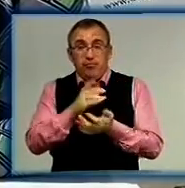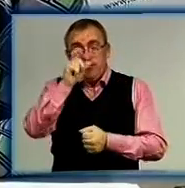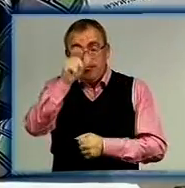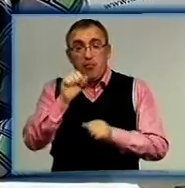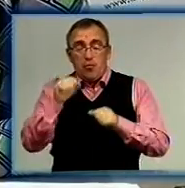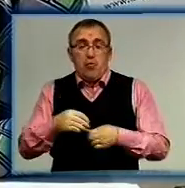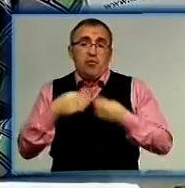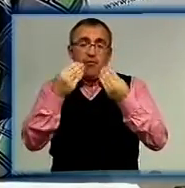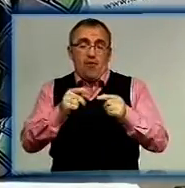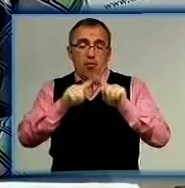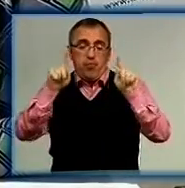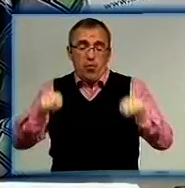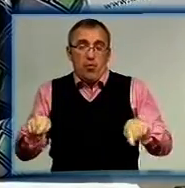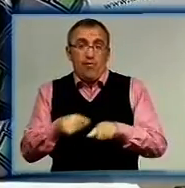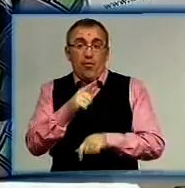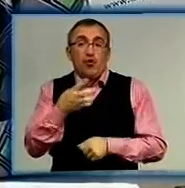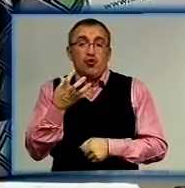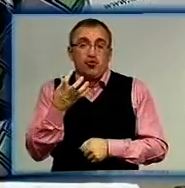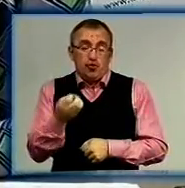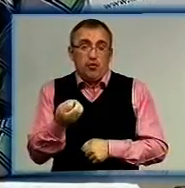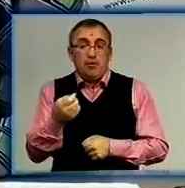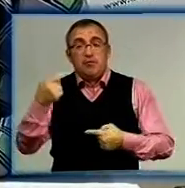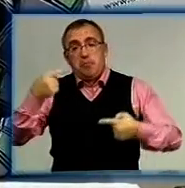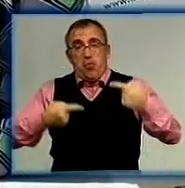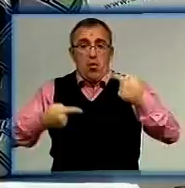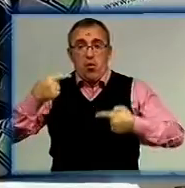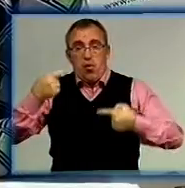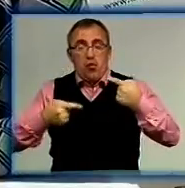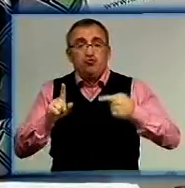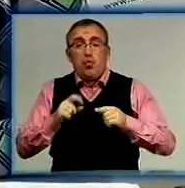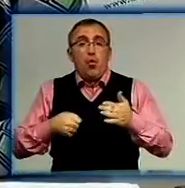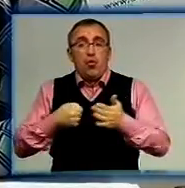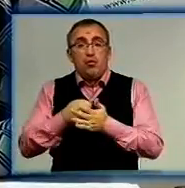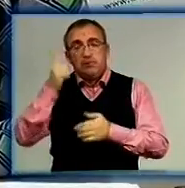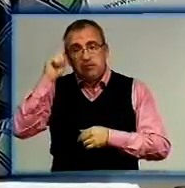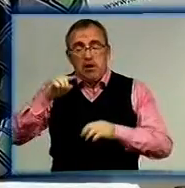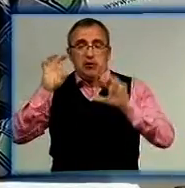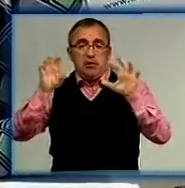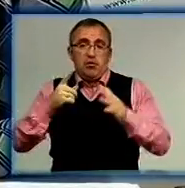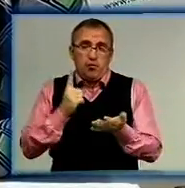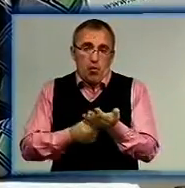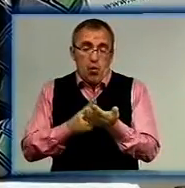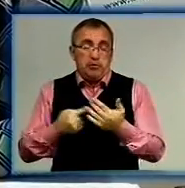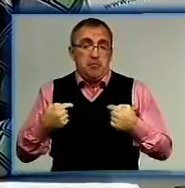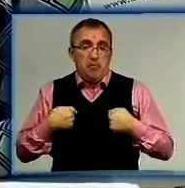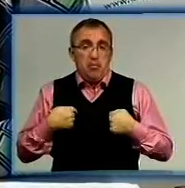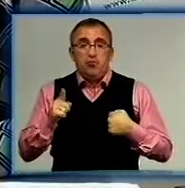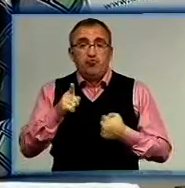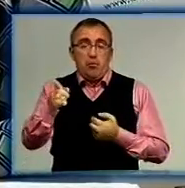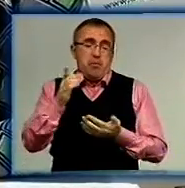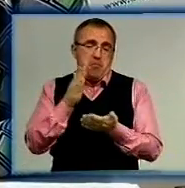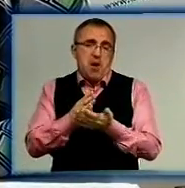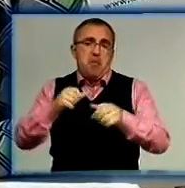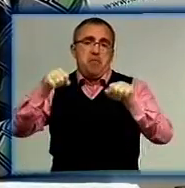можуть видавати бюлетень. Тобто вони ще, скажімо так, спорили щодо знання закону. Доказували мені, що вони мають на це